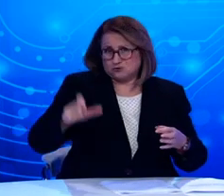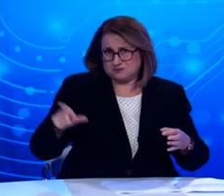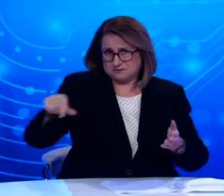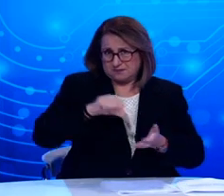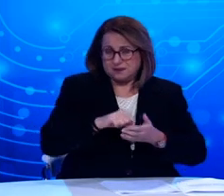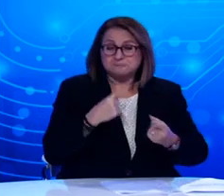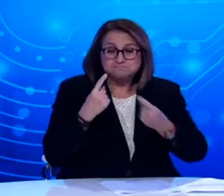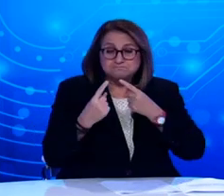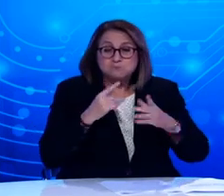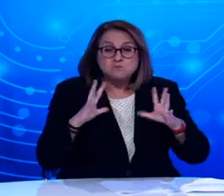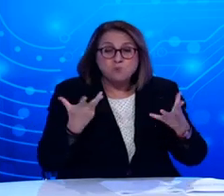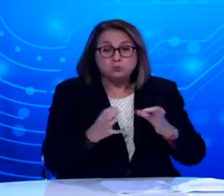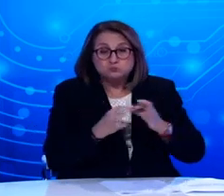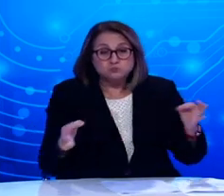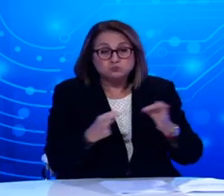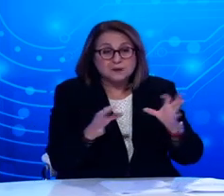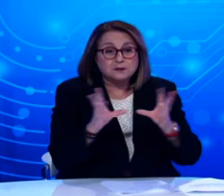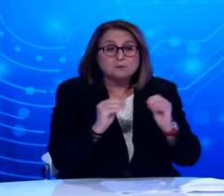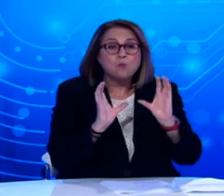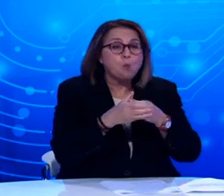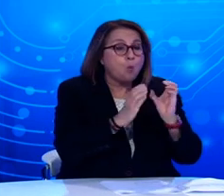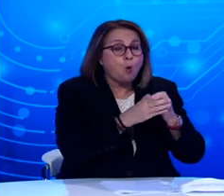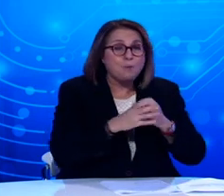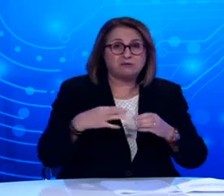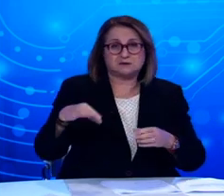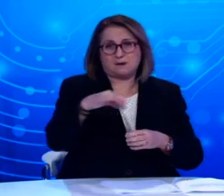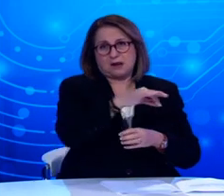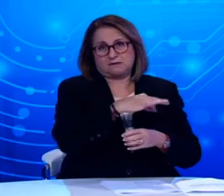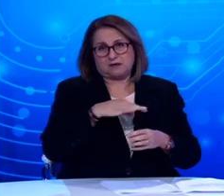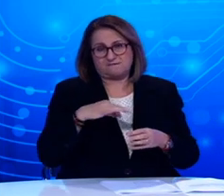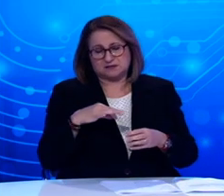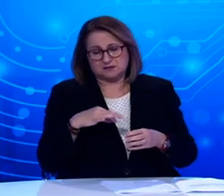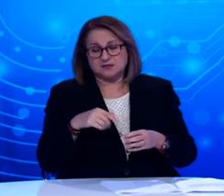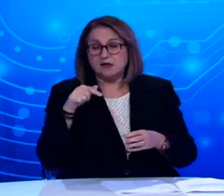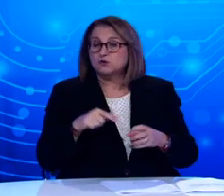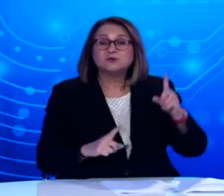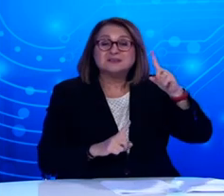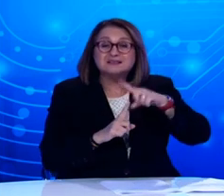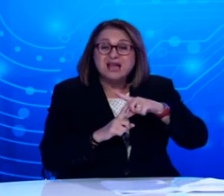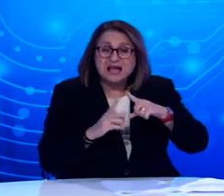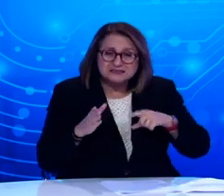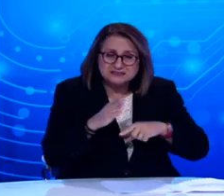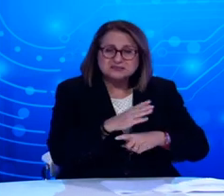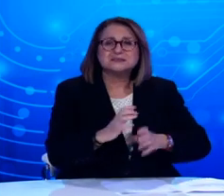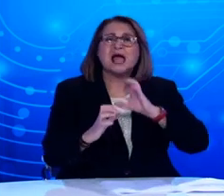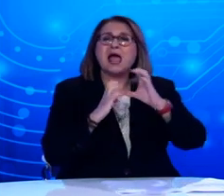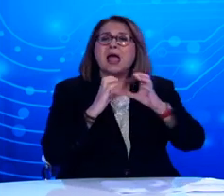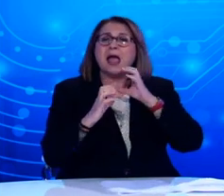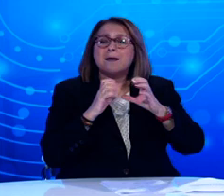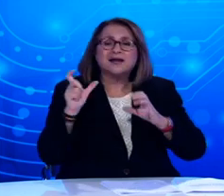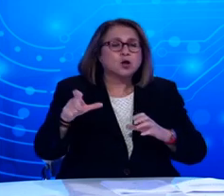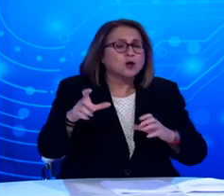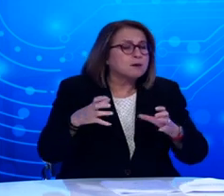ευάλωτες ομάδες. Μέτρα που περιλαμβάνουν στοχευμένα τεστ, ειδική επικοινωνία με συγκεκριμένες ομάδες